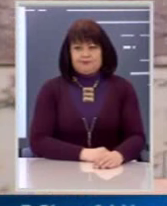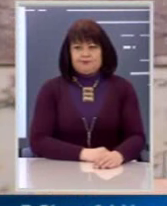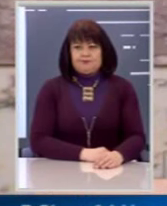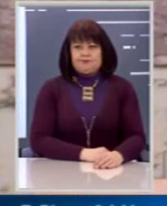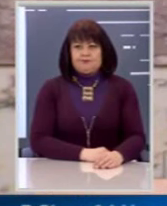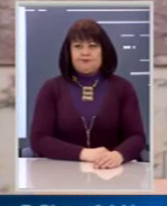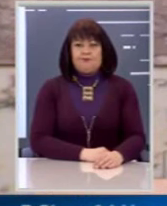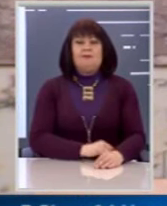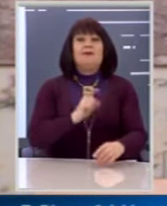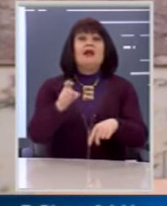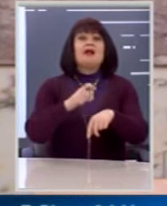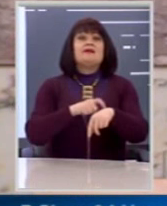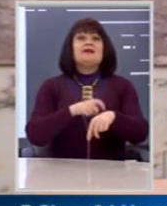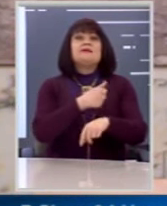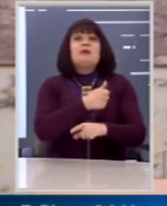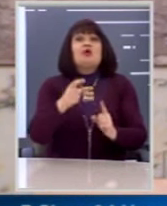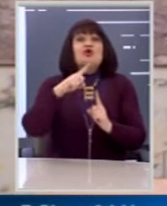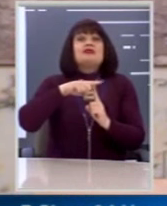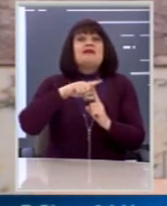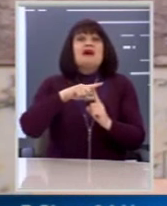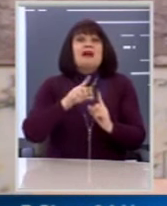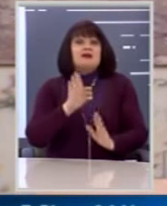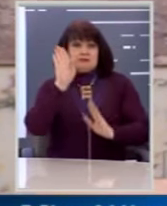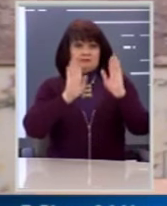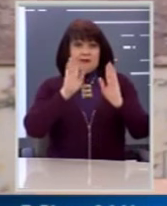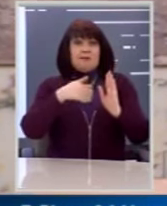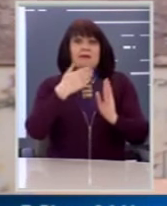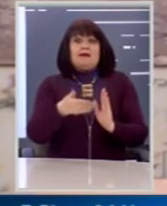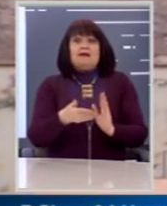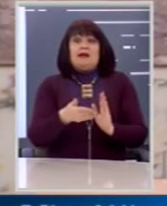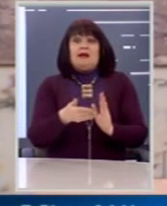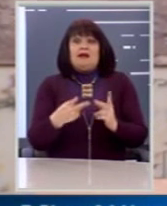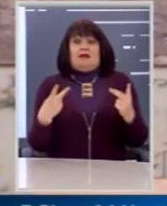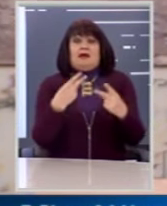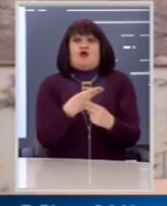ζητάει το λόγο μόνο ο κύριος Τσαδάρας. Λοιπόν και διακόπτουμε τον Ιρμό μία...